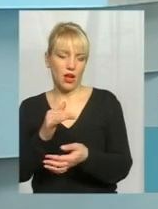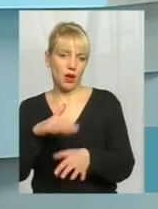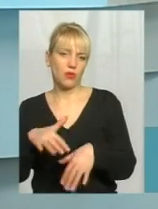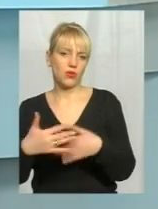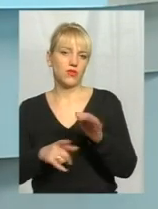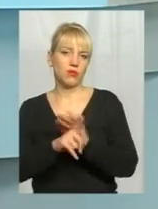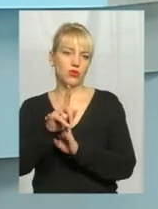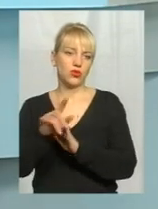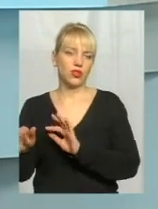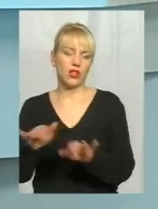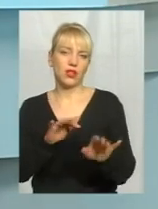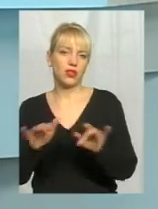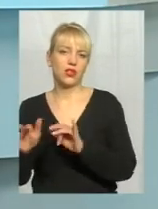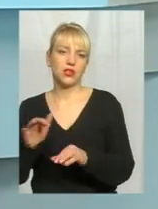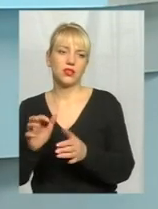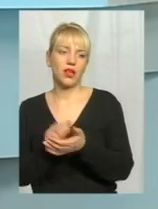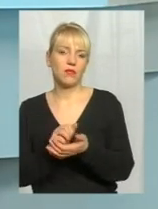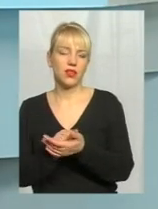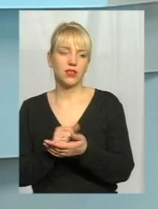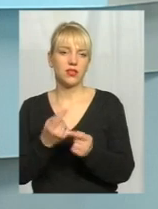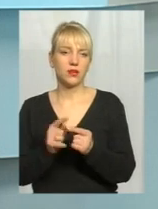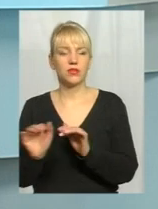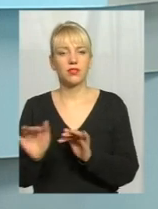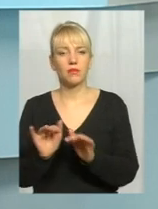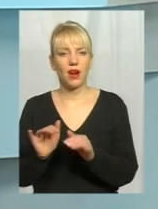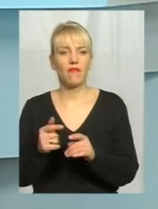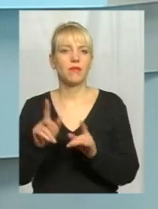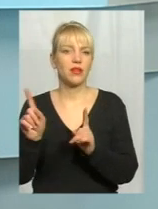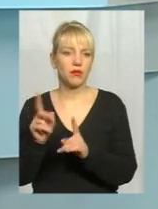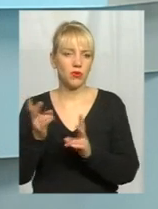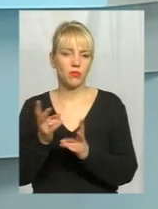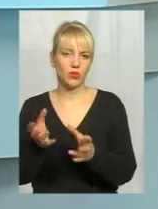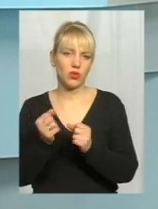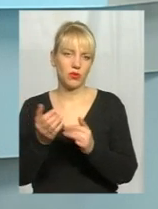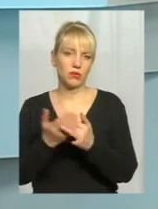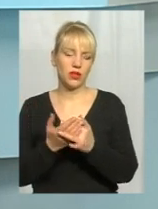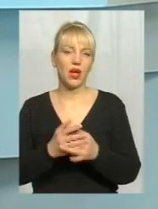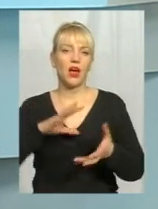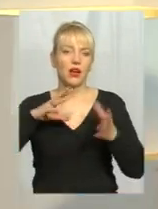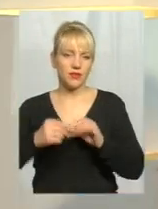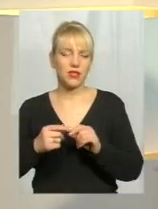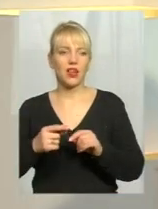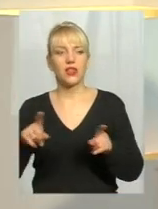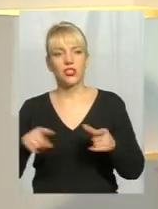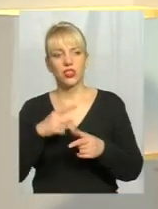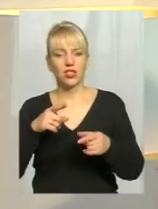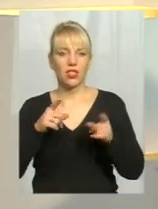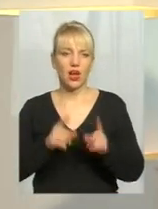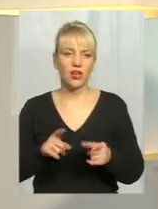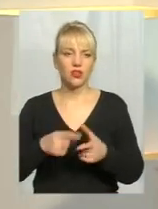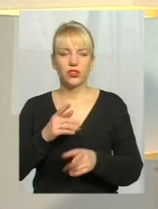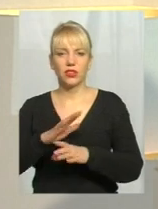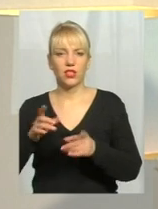займатися тими справами, коли потрібно отримувати пільги. А взагалі реально чи нереально